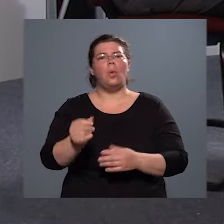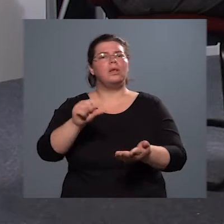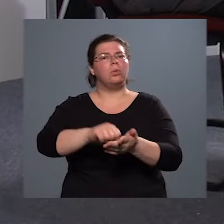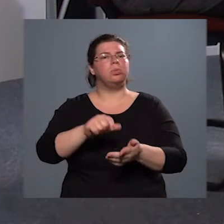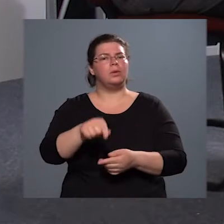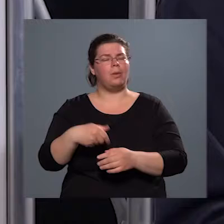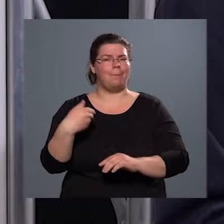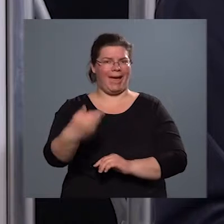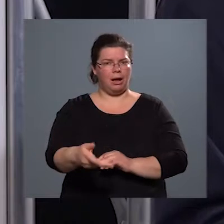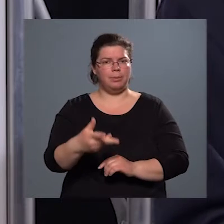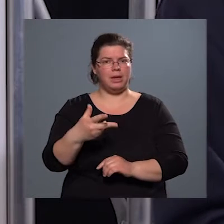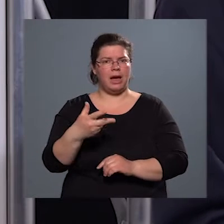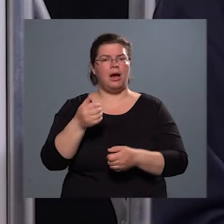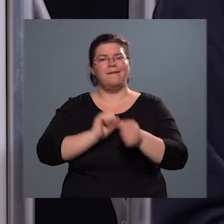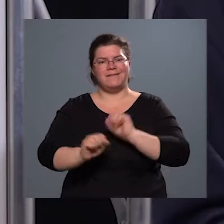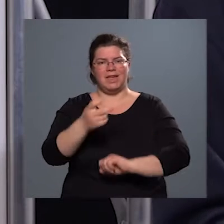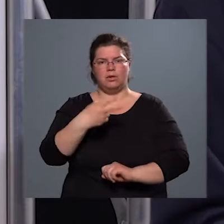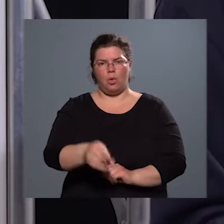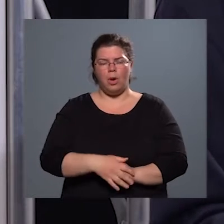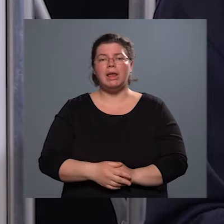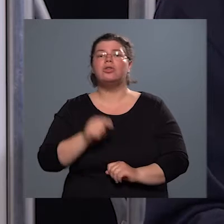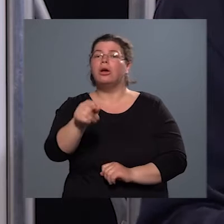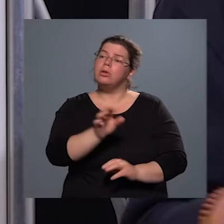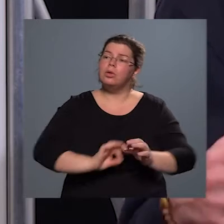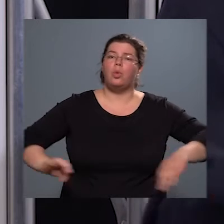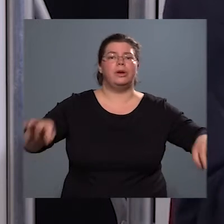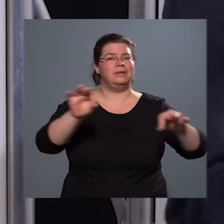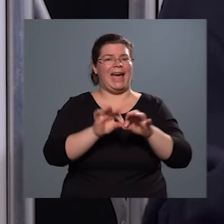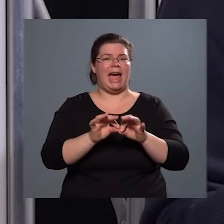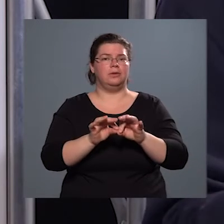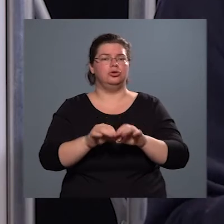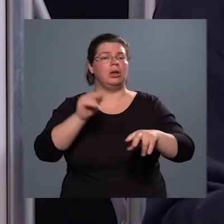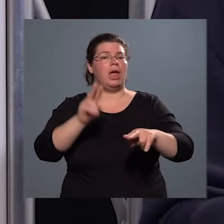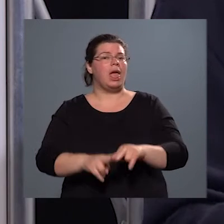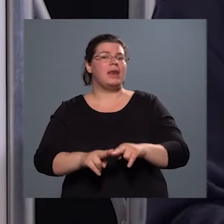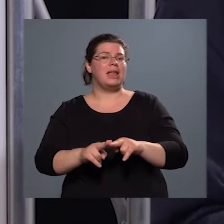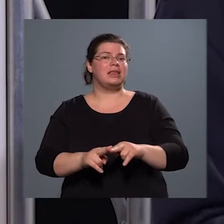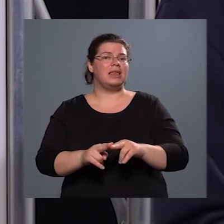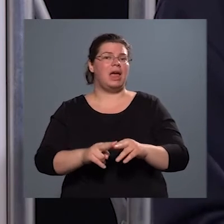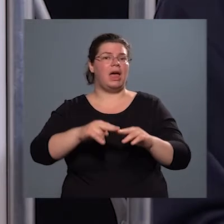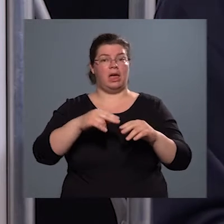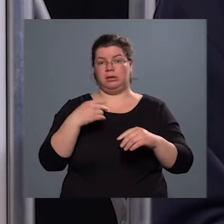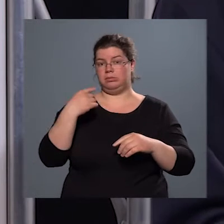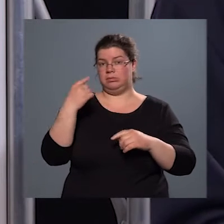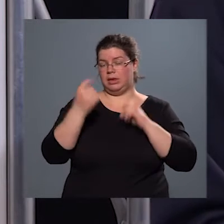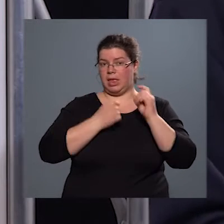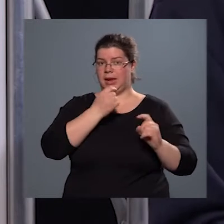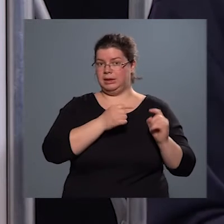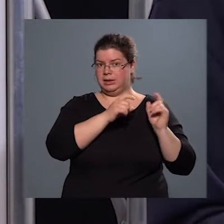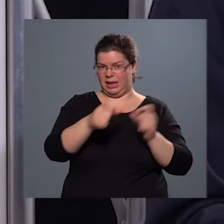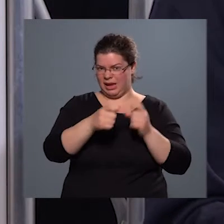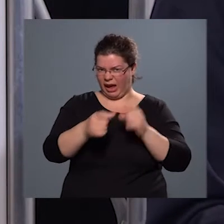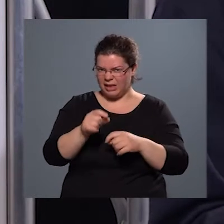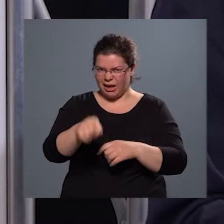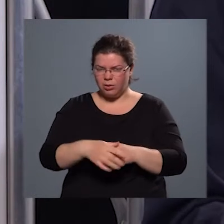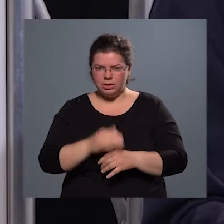megkapják a védőoltást, azok az országos rendszer szisztémája szerint érkeznek oda, ugye,